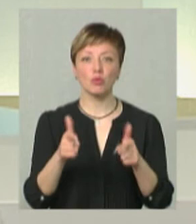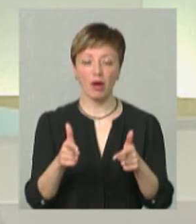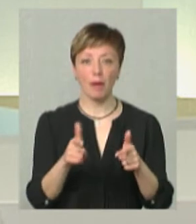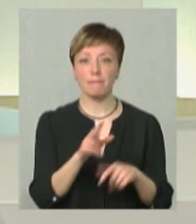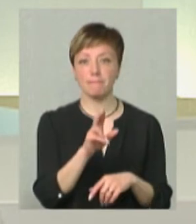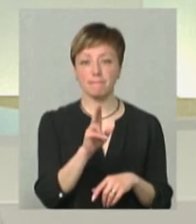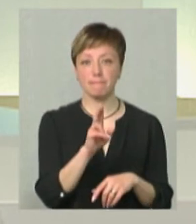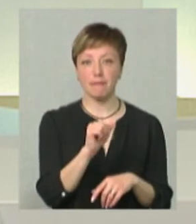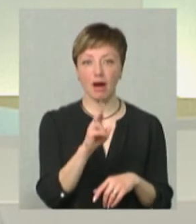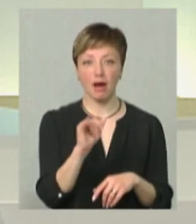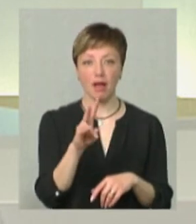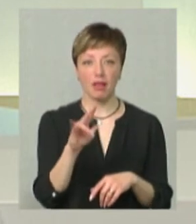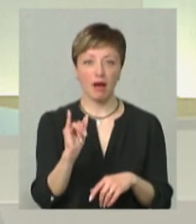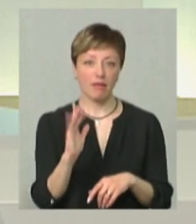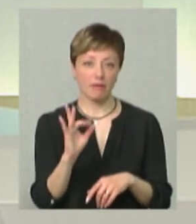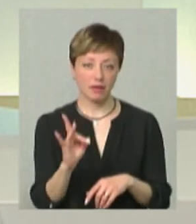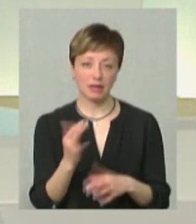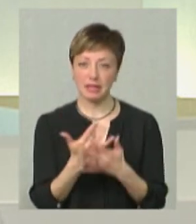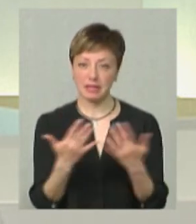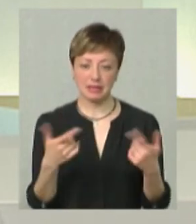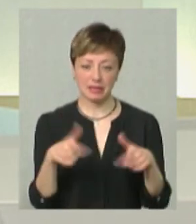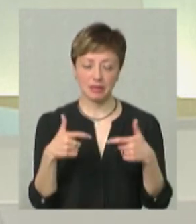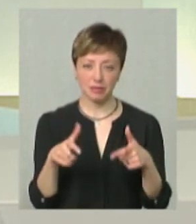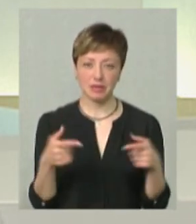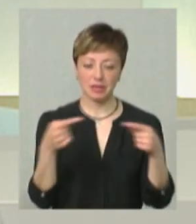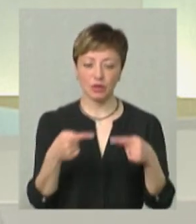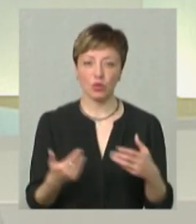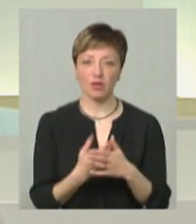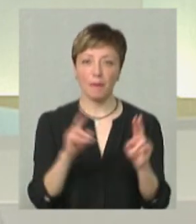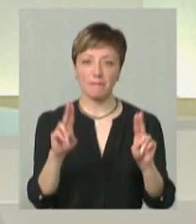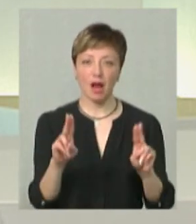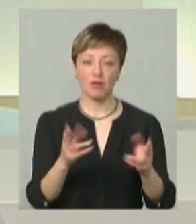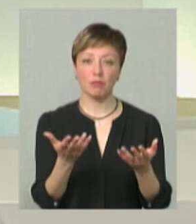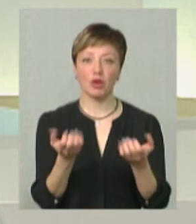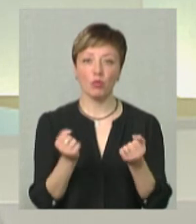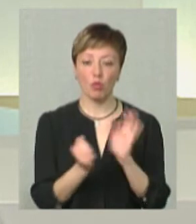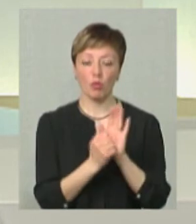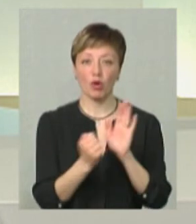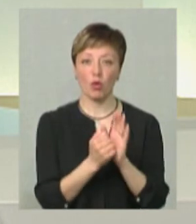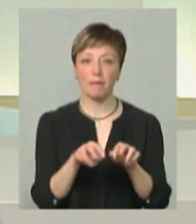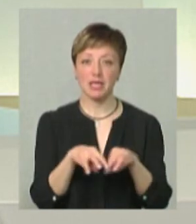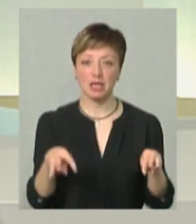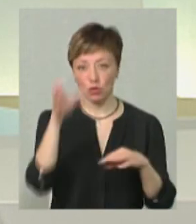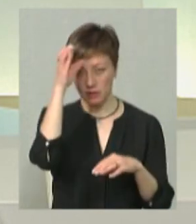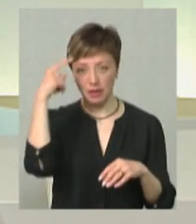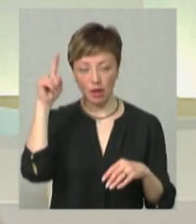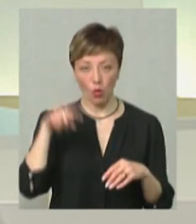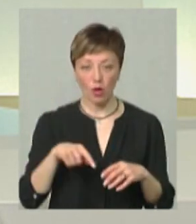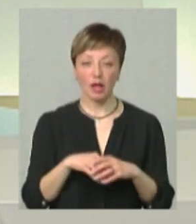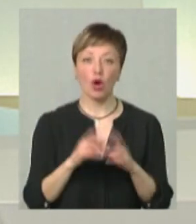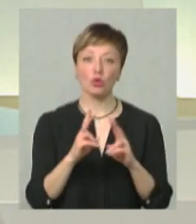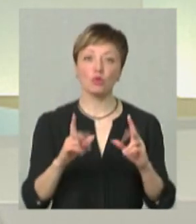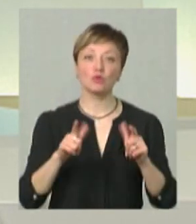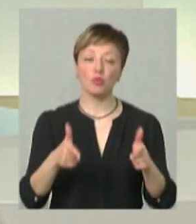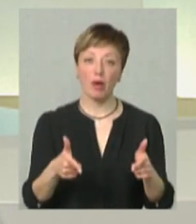бакалаврат, передбачено різні види випробувань згідно нових правил прийому, опублікованих Міністерством освіти і науки, для